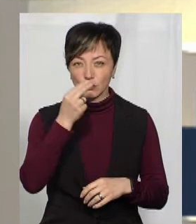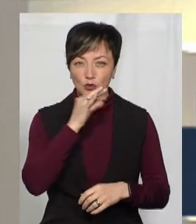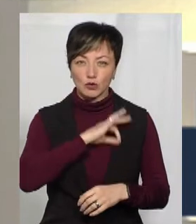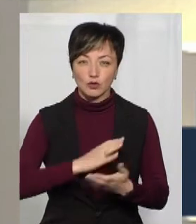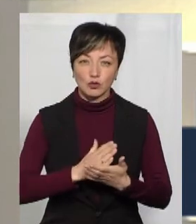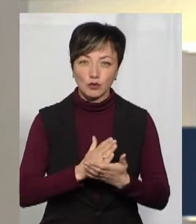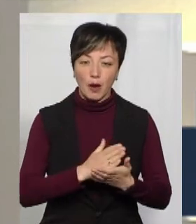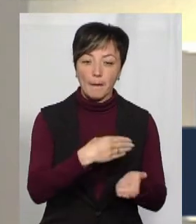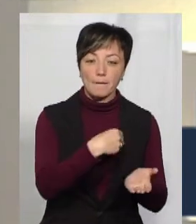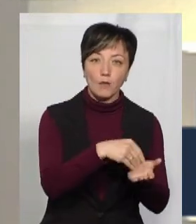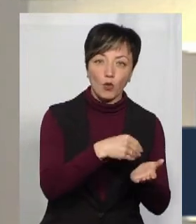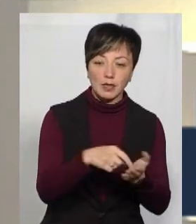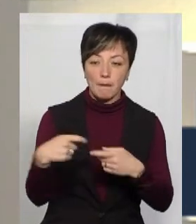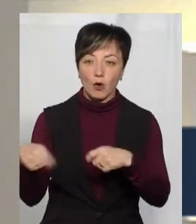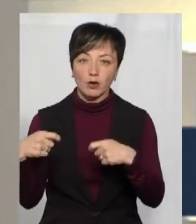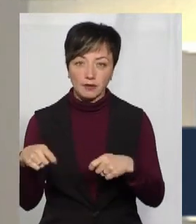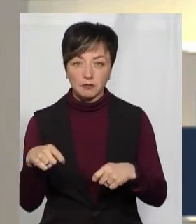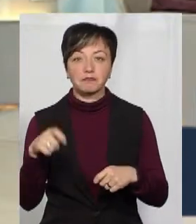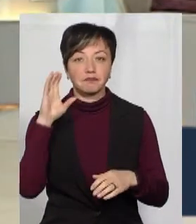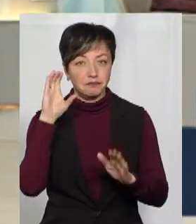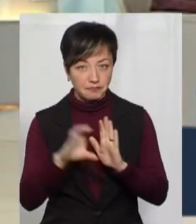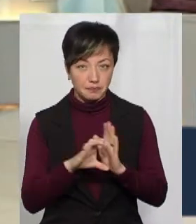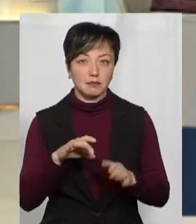покупці дослухаються і реагують.